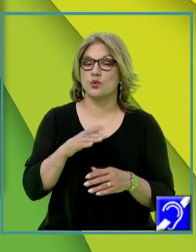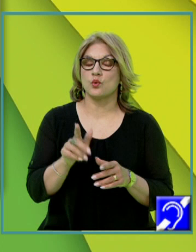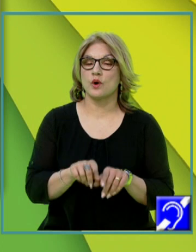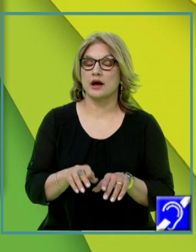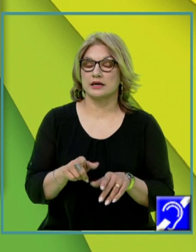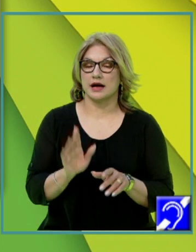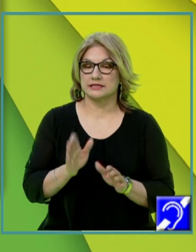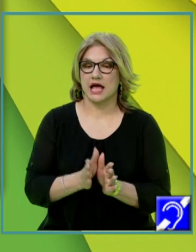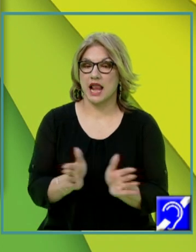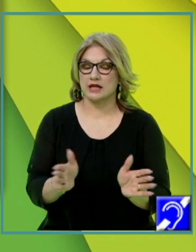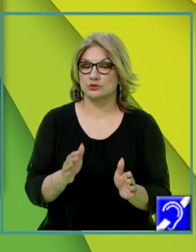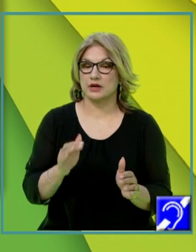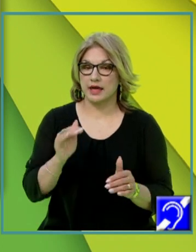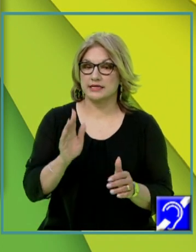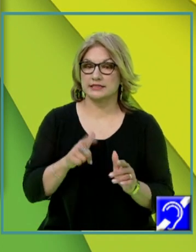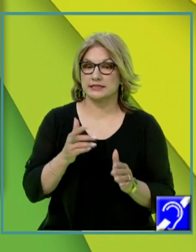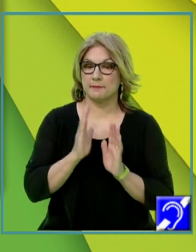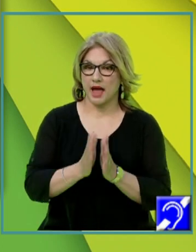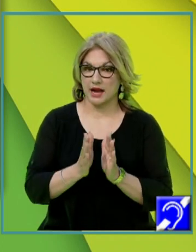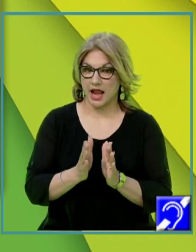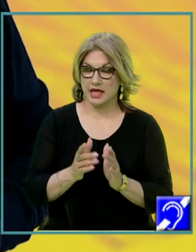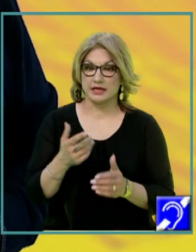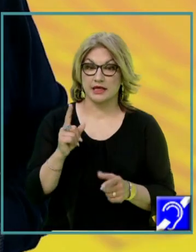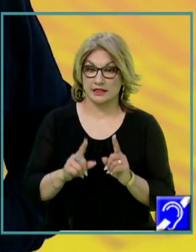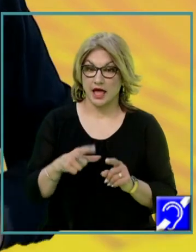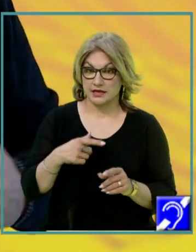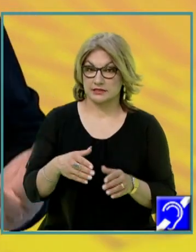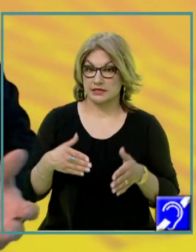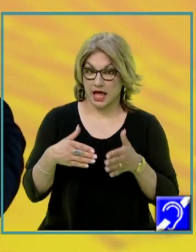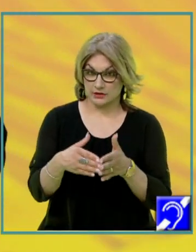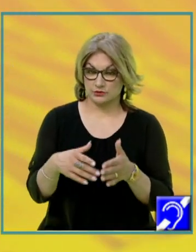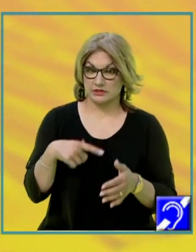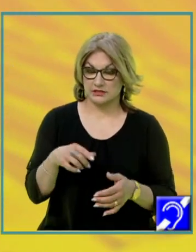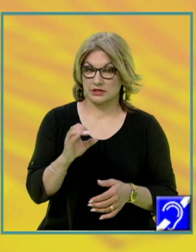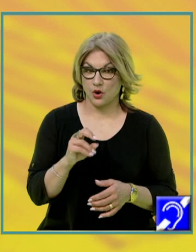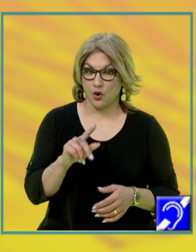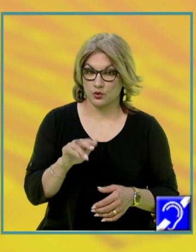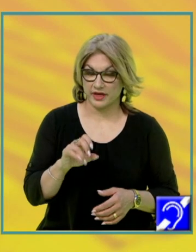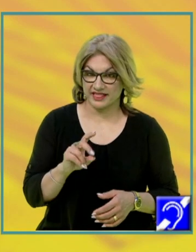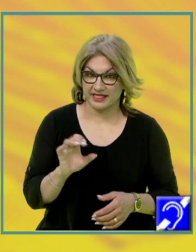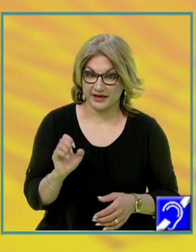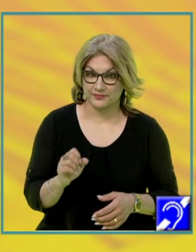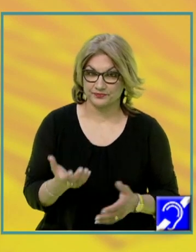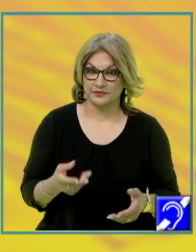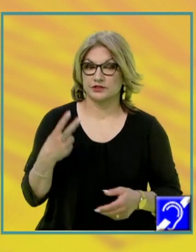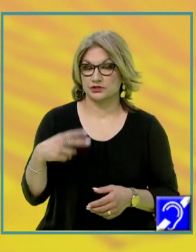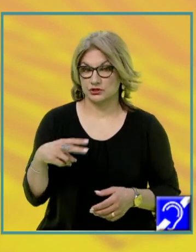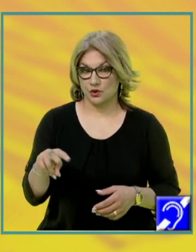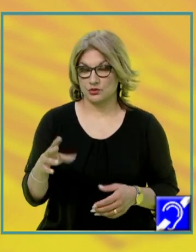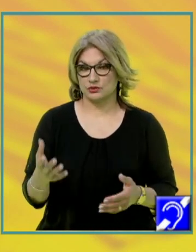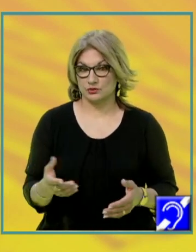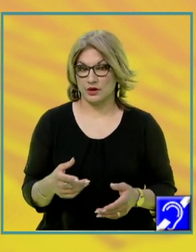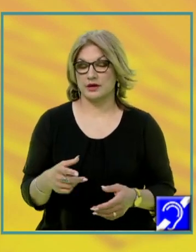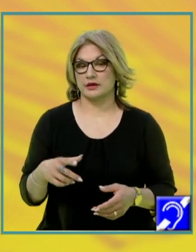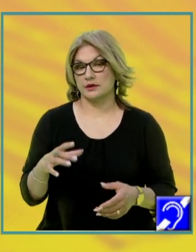clasa 6-a că două unghiuri cu laturile paralele, dacă sunt ascuțite, sunt congruente. Și evident că continuare era că